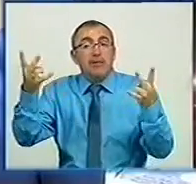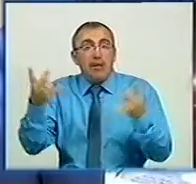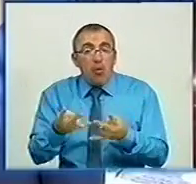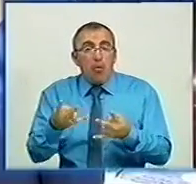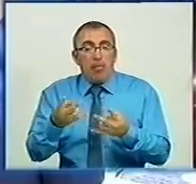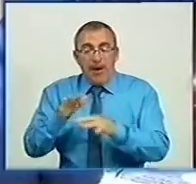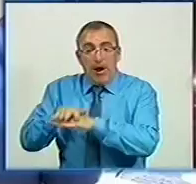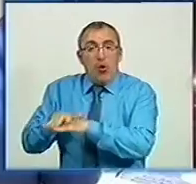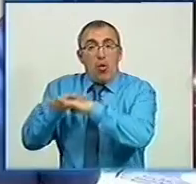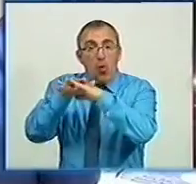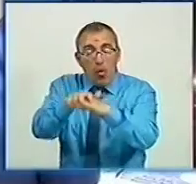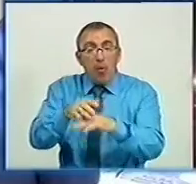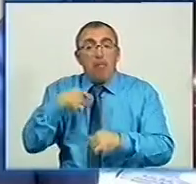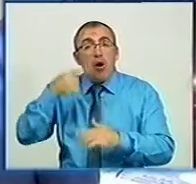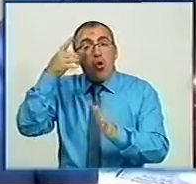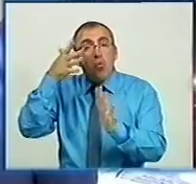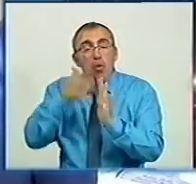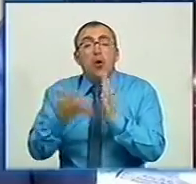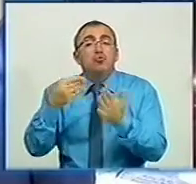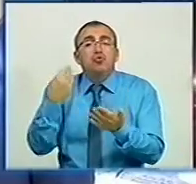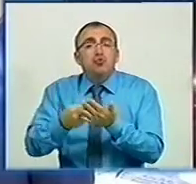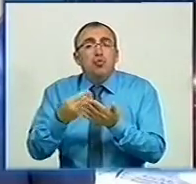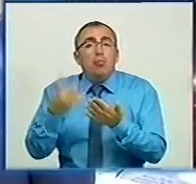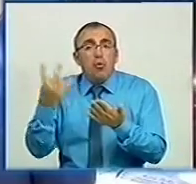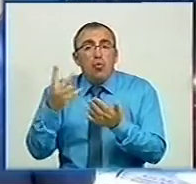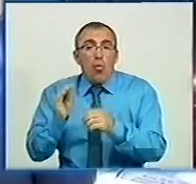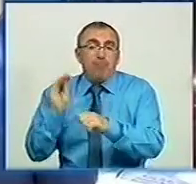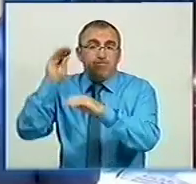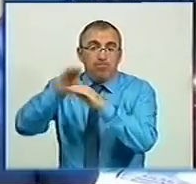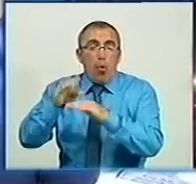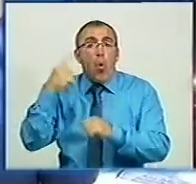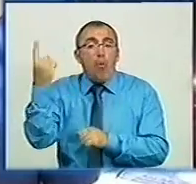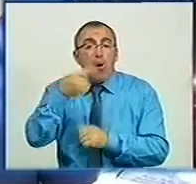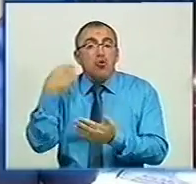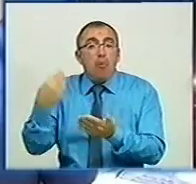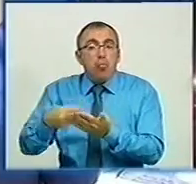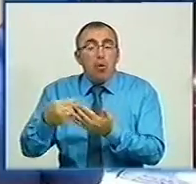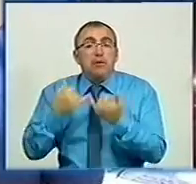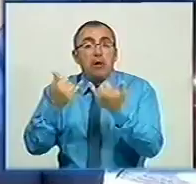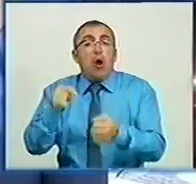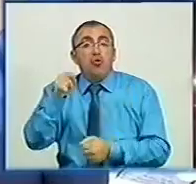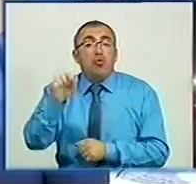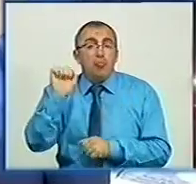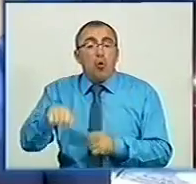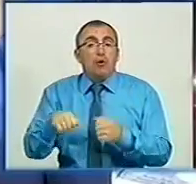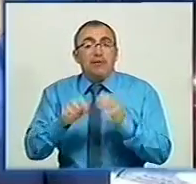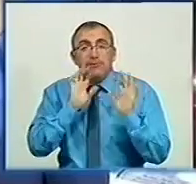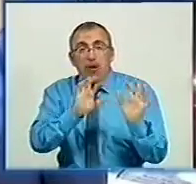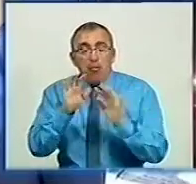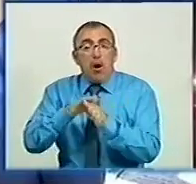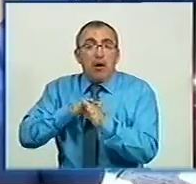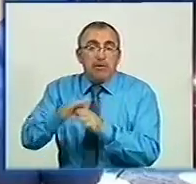розрахунки, для того, щоб ми розуміли, яку суму треба закладати в обласний бюджет, для того, щоб ми могли забезпечити